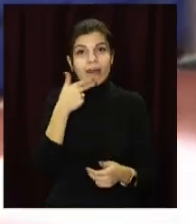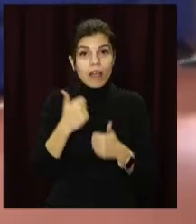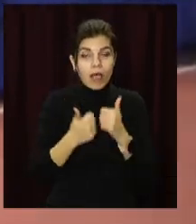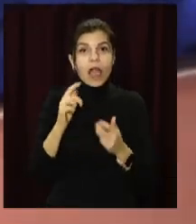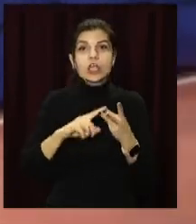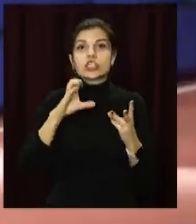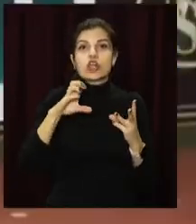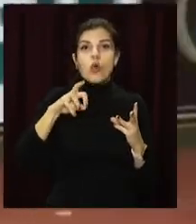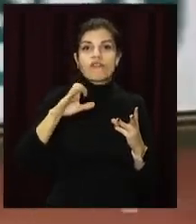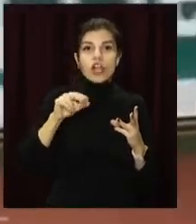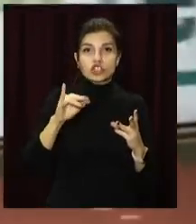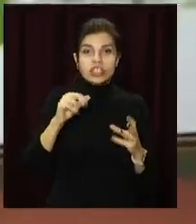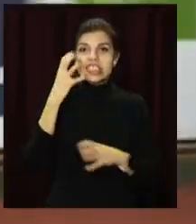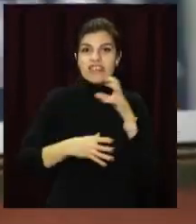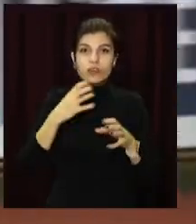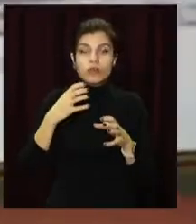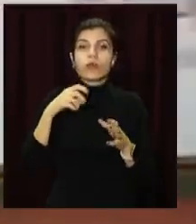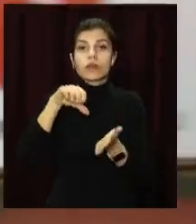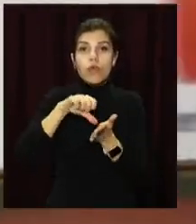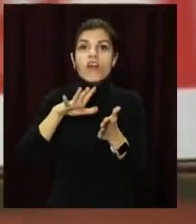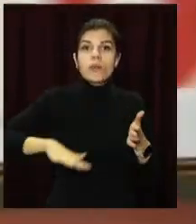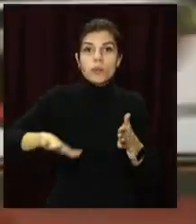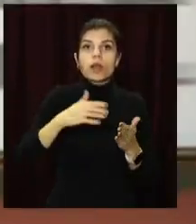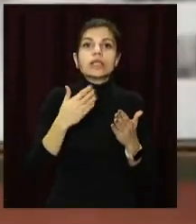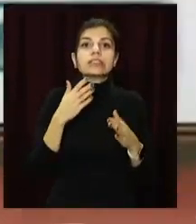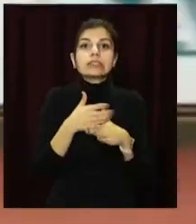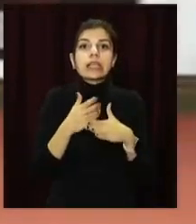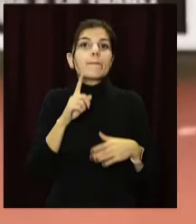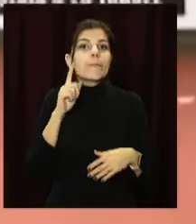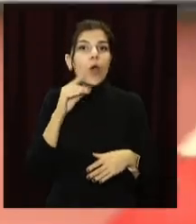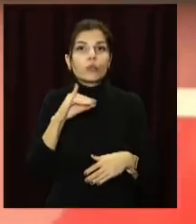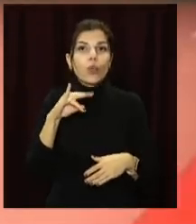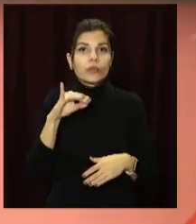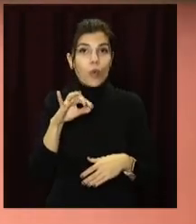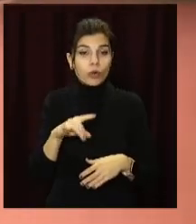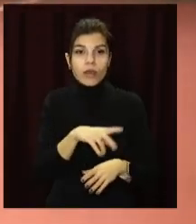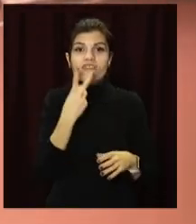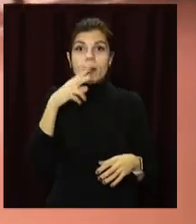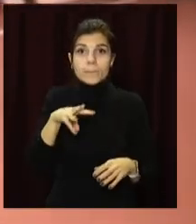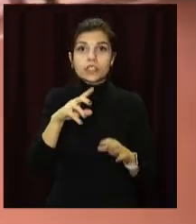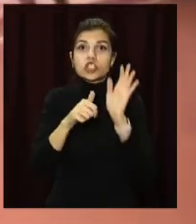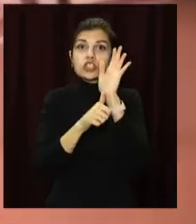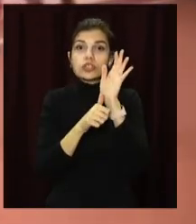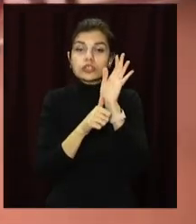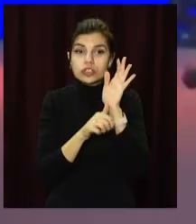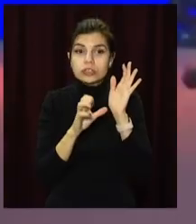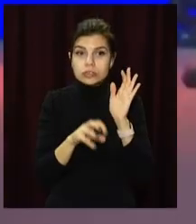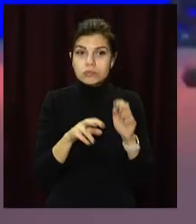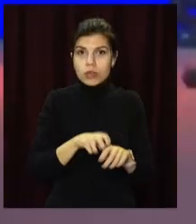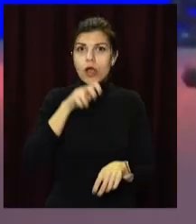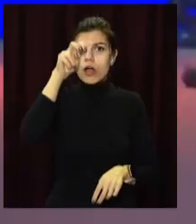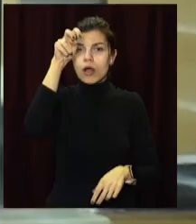А у Словаччині встановила світовий рекорд у приміщенні серед юніорів. Магучих підкорила висоту у 2 метри і 6 сантиметрів.